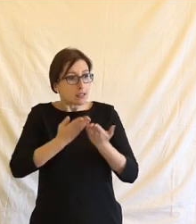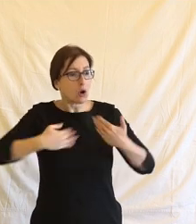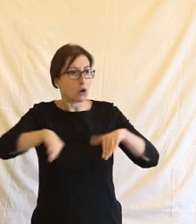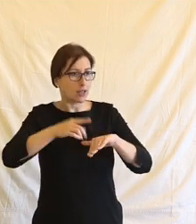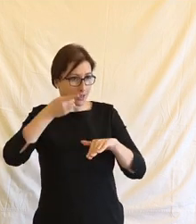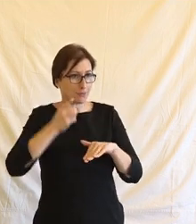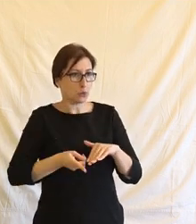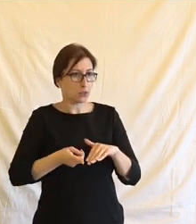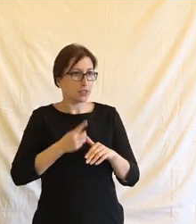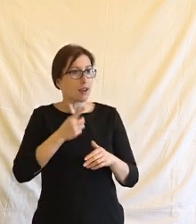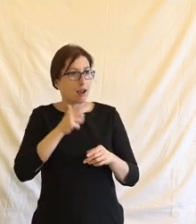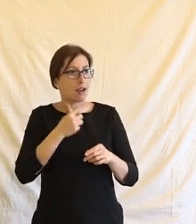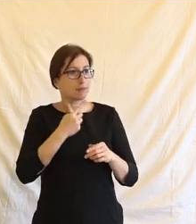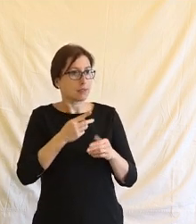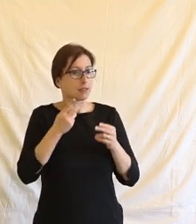chránit a garantovat.